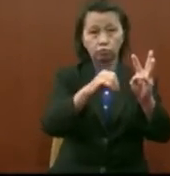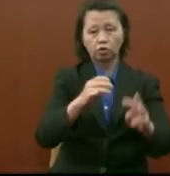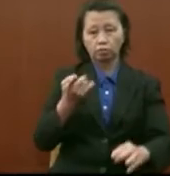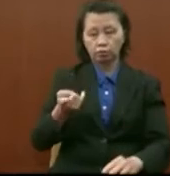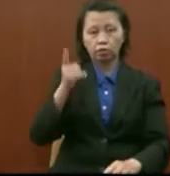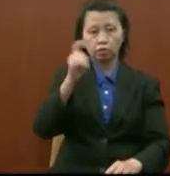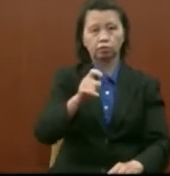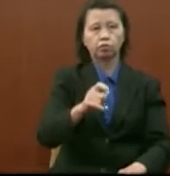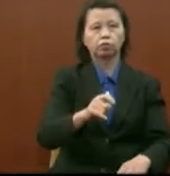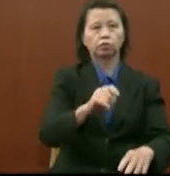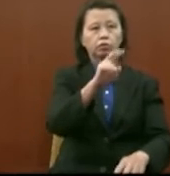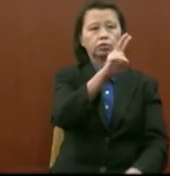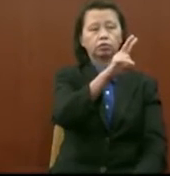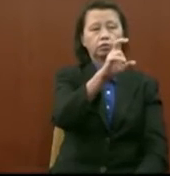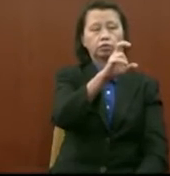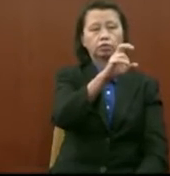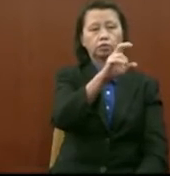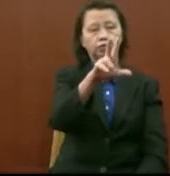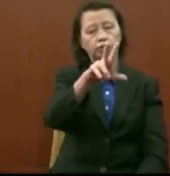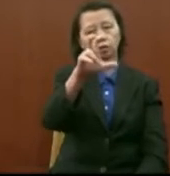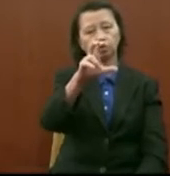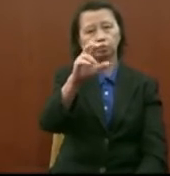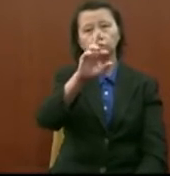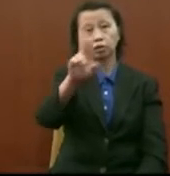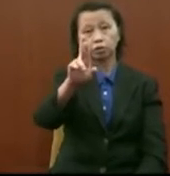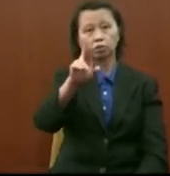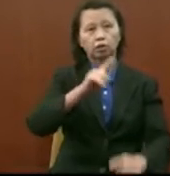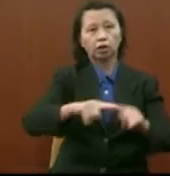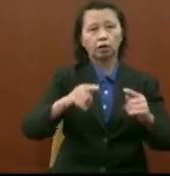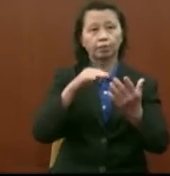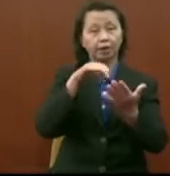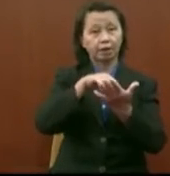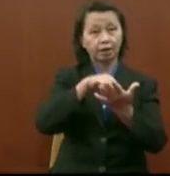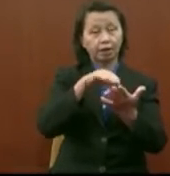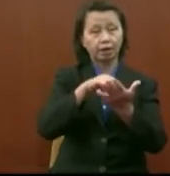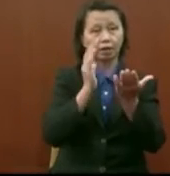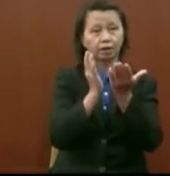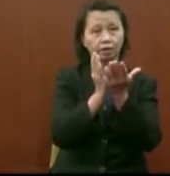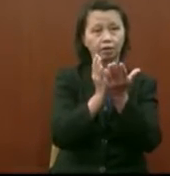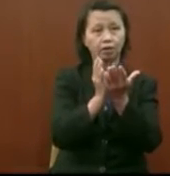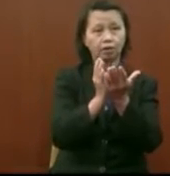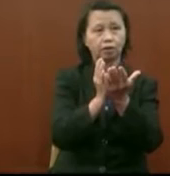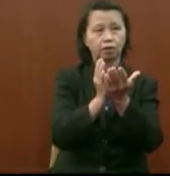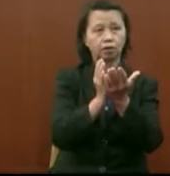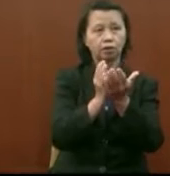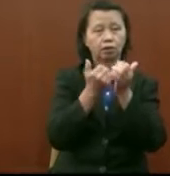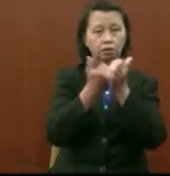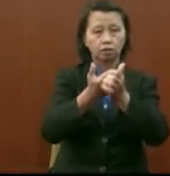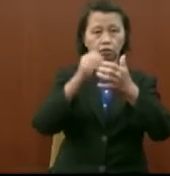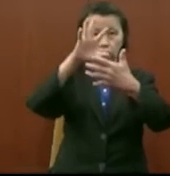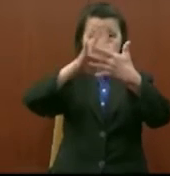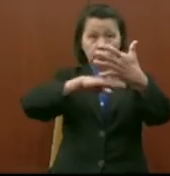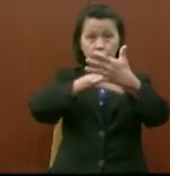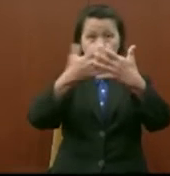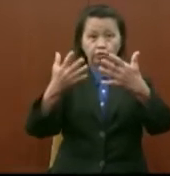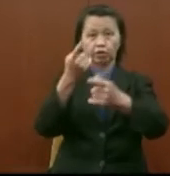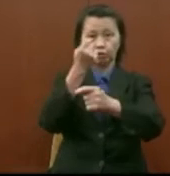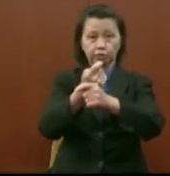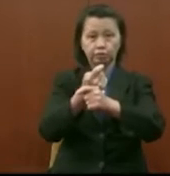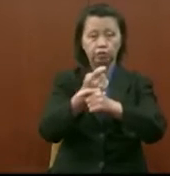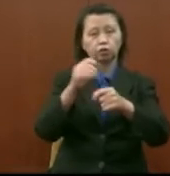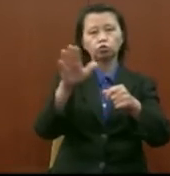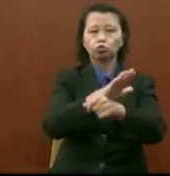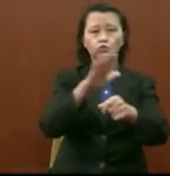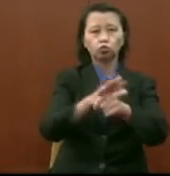perlukan 200-300 ribu responden tetapi dalam kajian akademik berdasarkan Morgan & Crinchy jadual yang ditetapkan maka